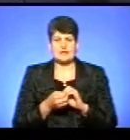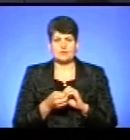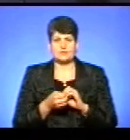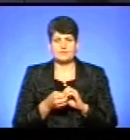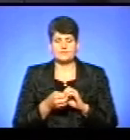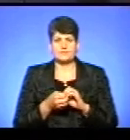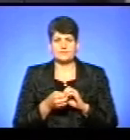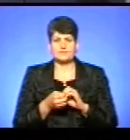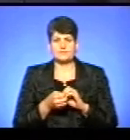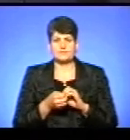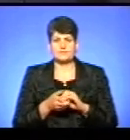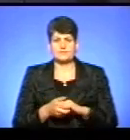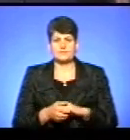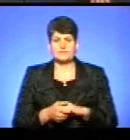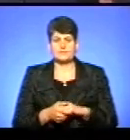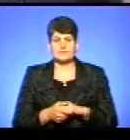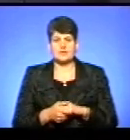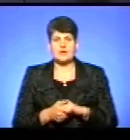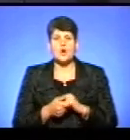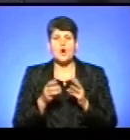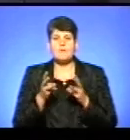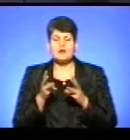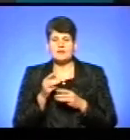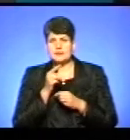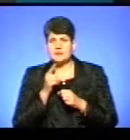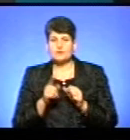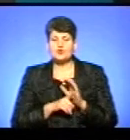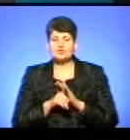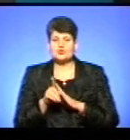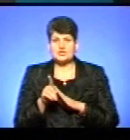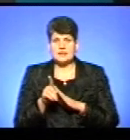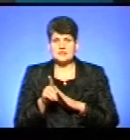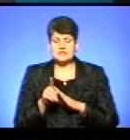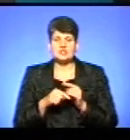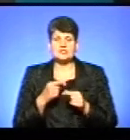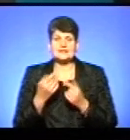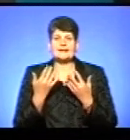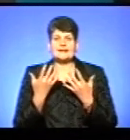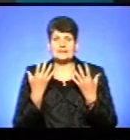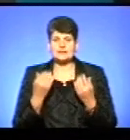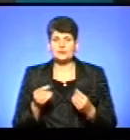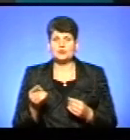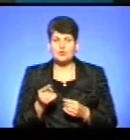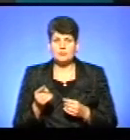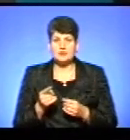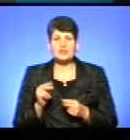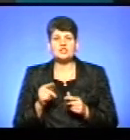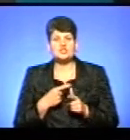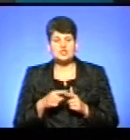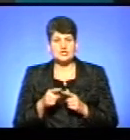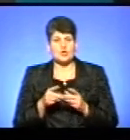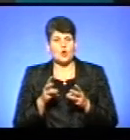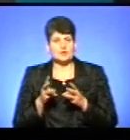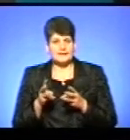все і усередньоємо, і по всіх мешканцях. Опалювальний період розпочнеться через кілька днів у Тернополі. Чи котельні на